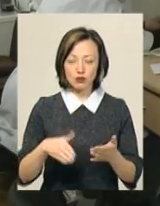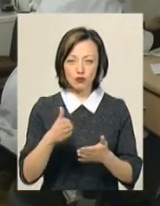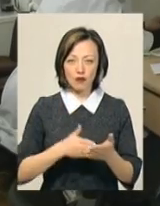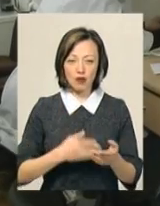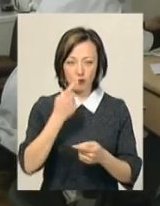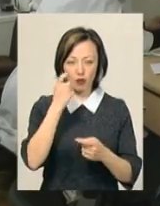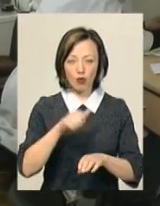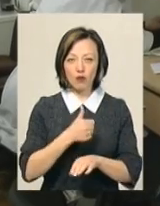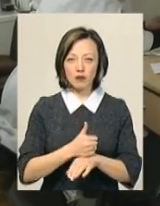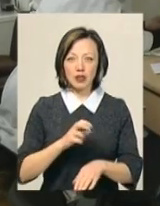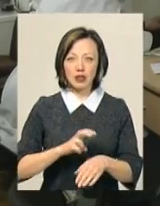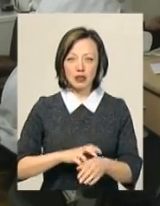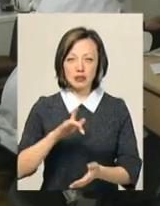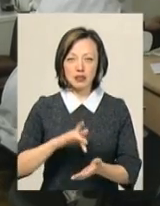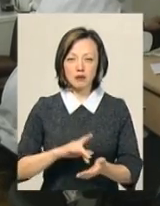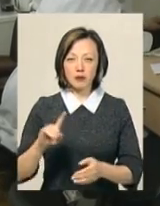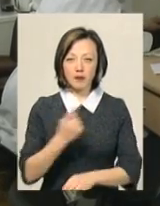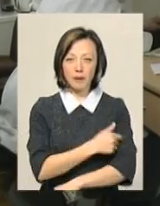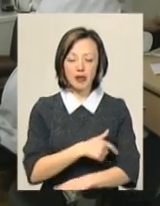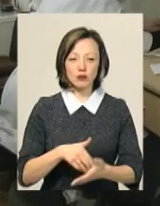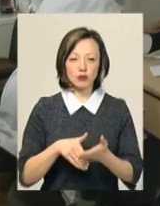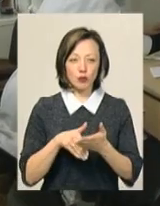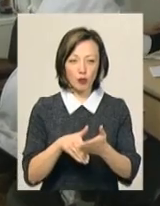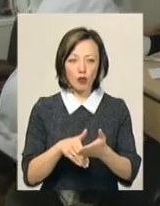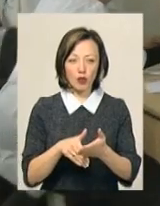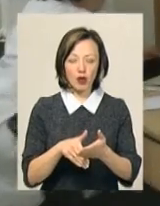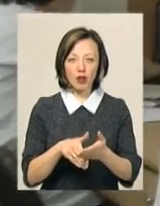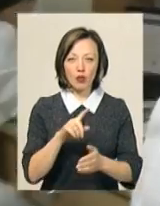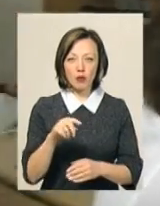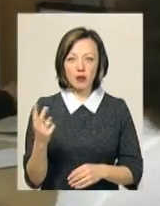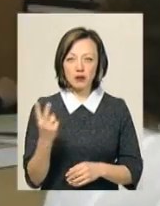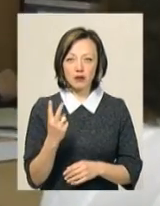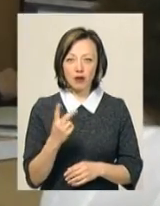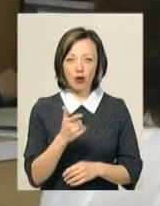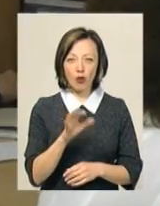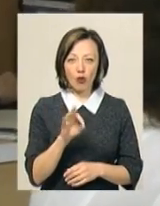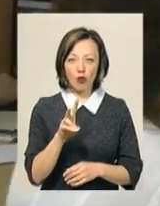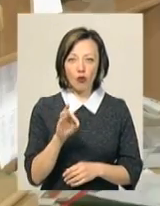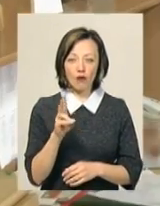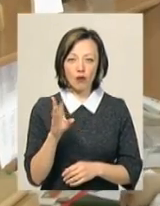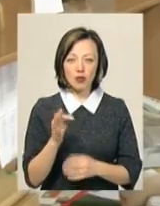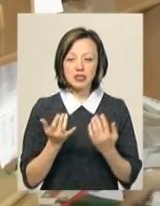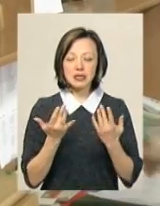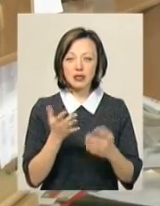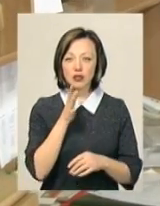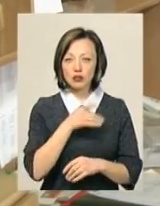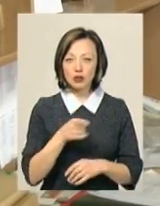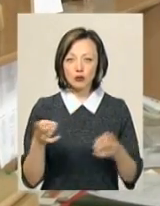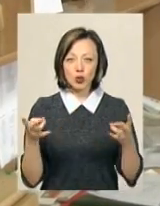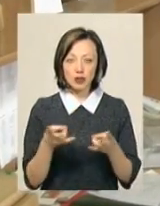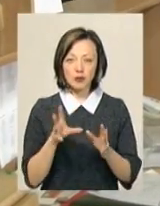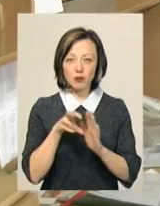повідомила головний лікар міського центру первинної медико-санітарної допомоги номер 2 Людмила Головко. Скільки часу потрібно на